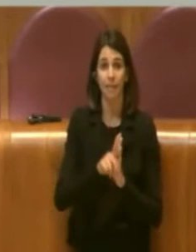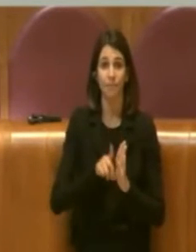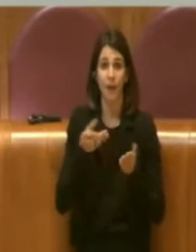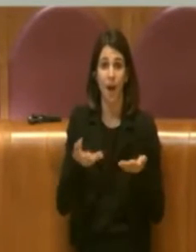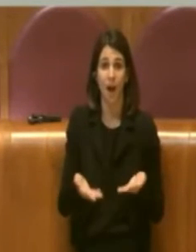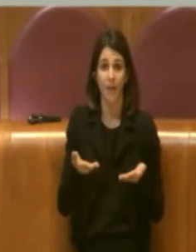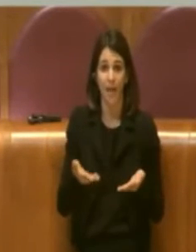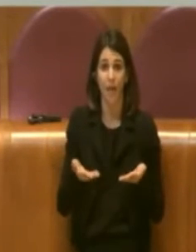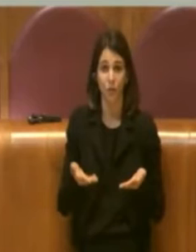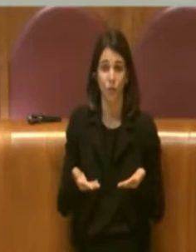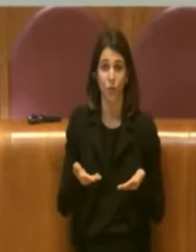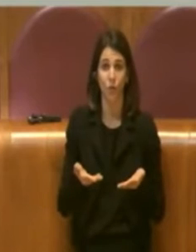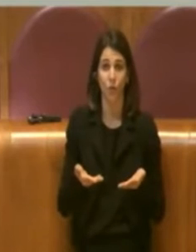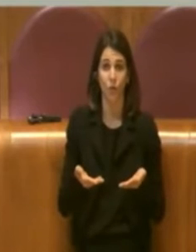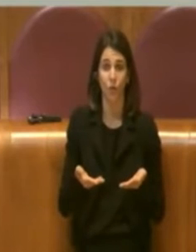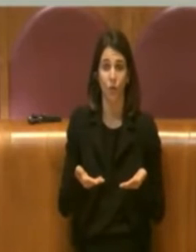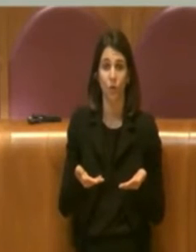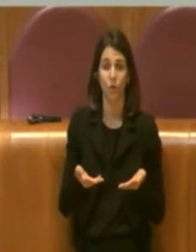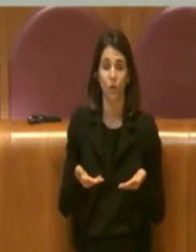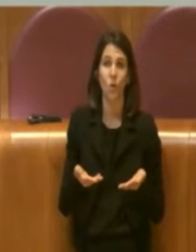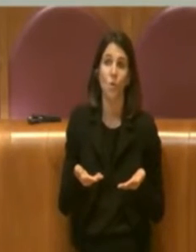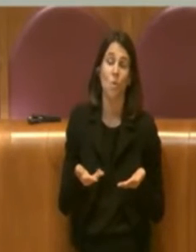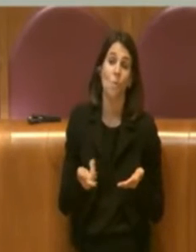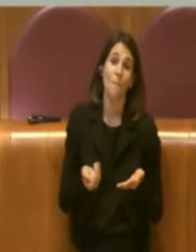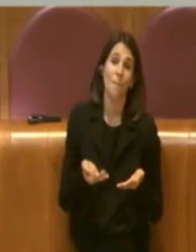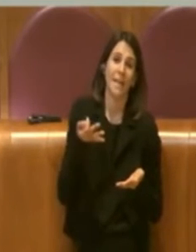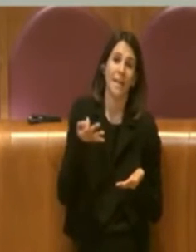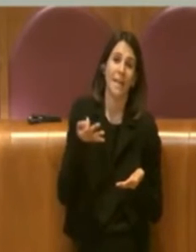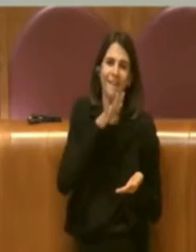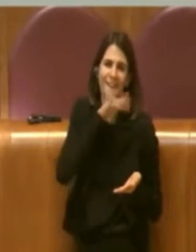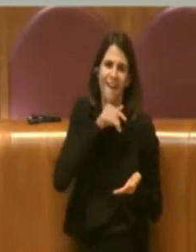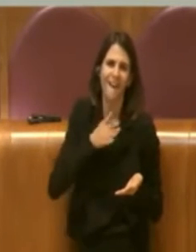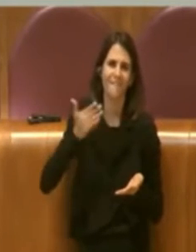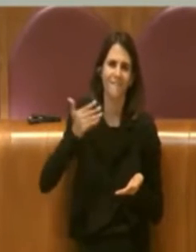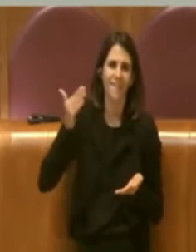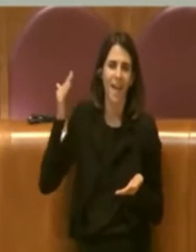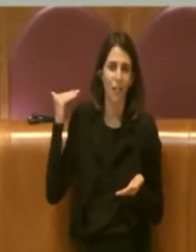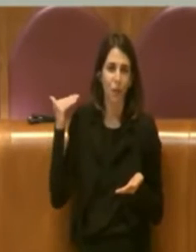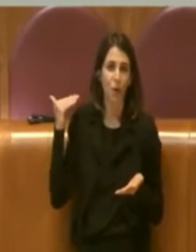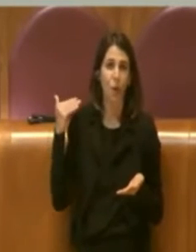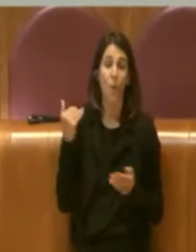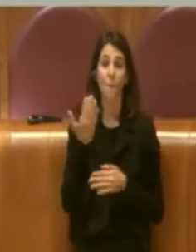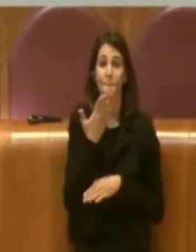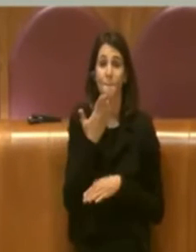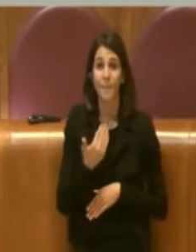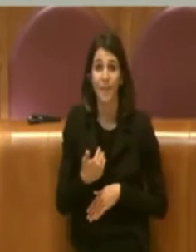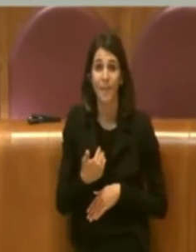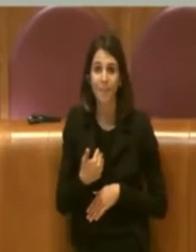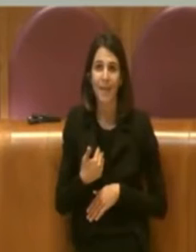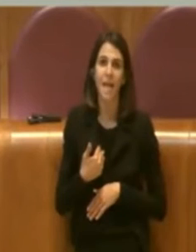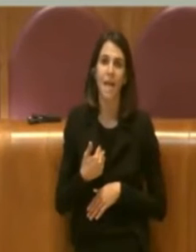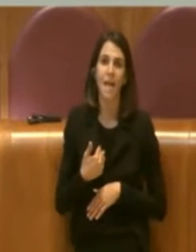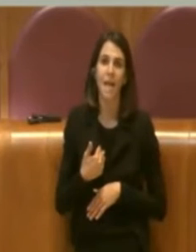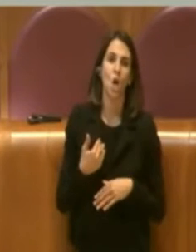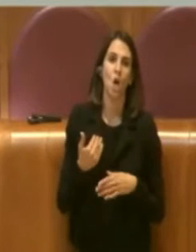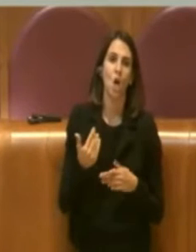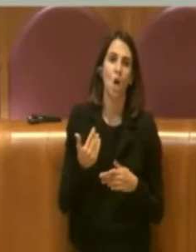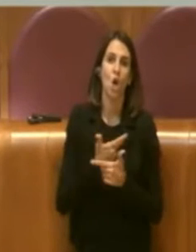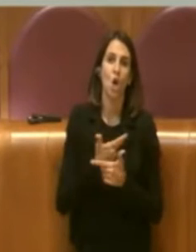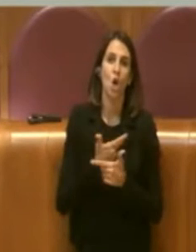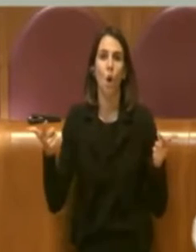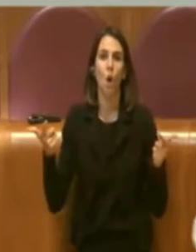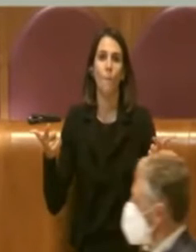come dire un po' obsolete e a mio personale avviso anche un po' di maglia larga per quanto riguarda